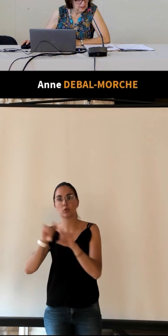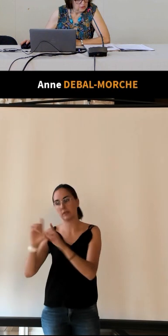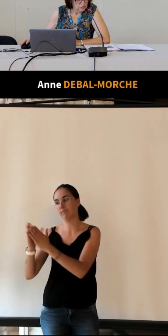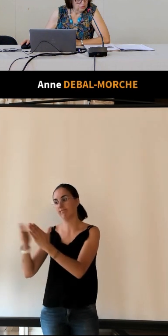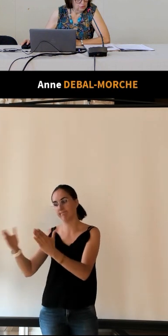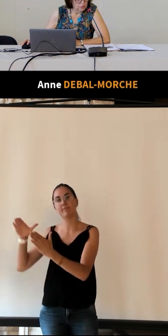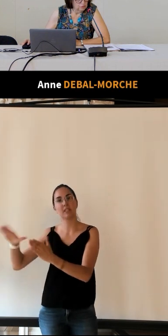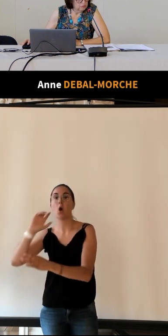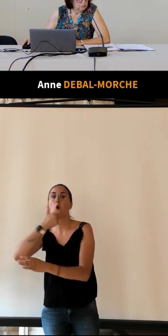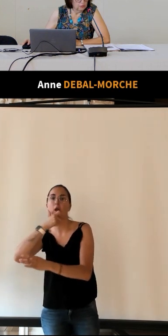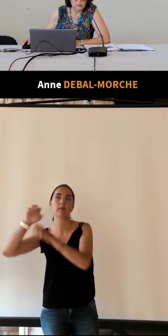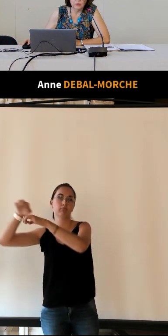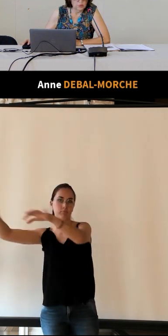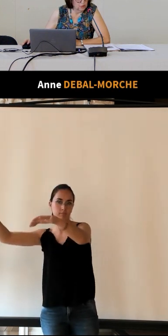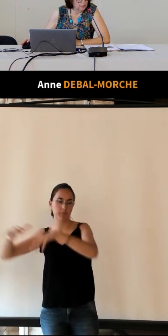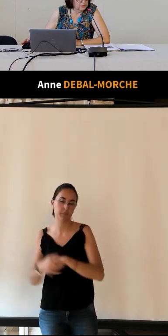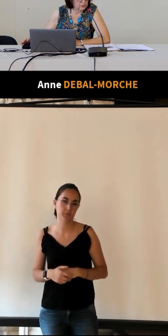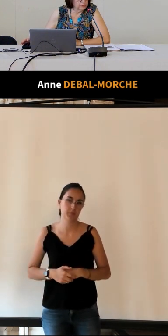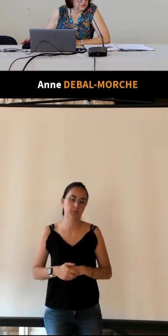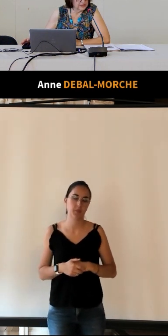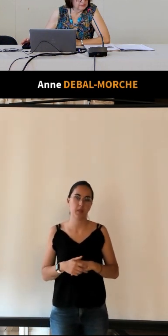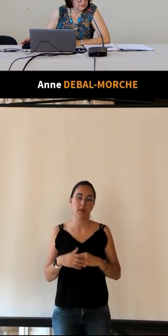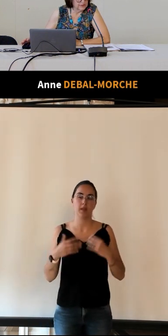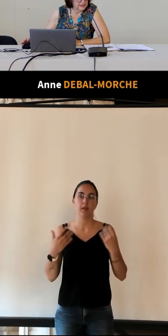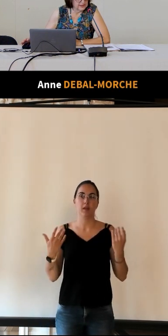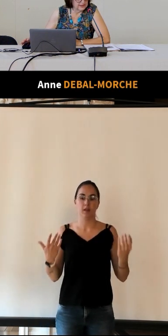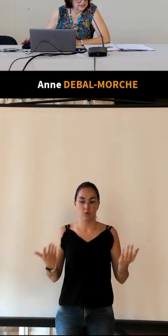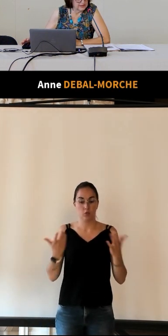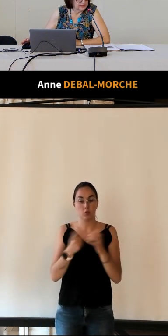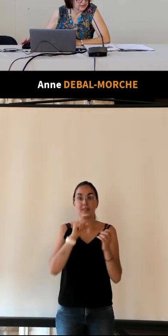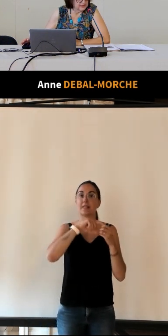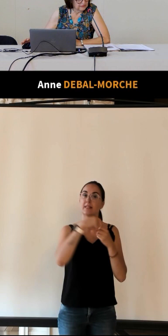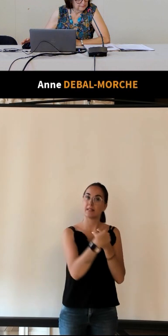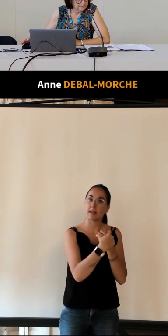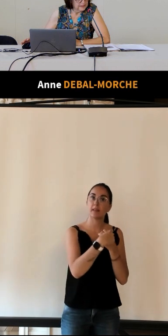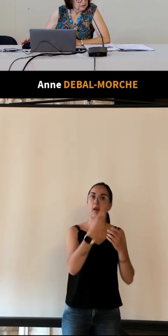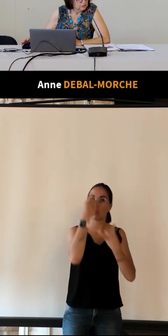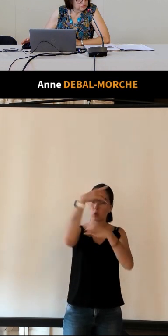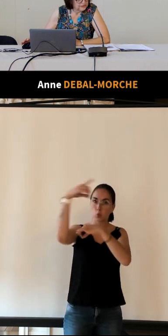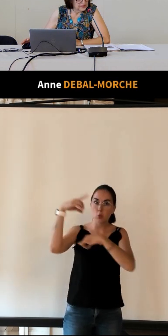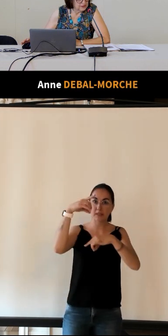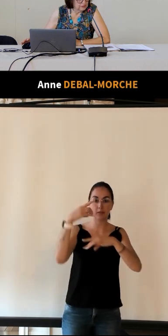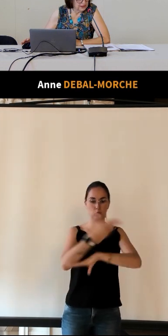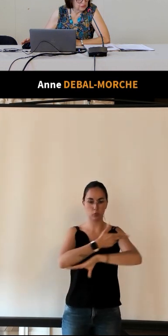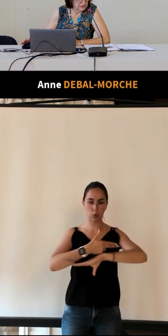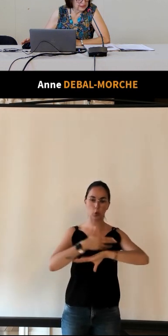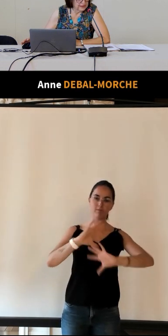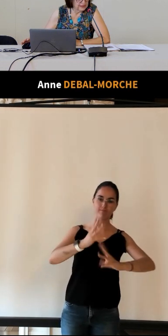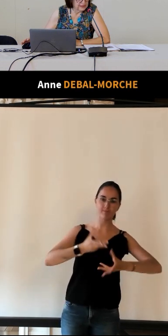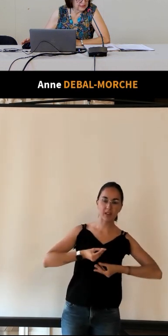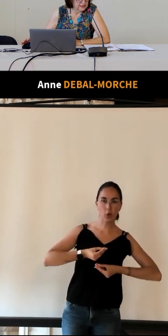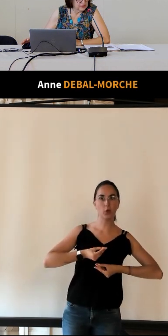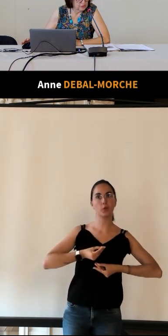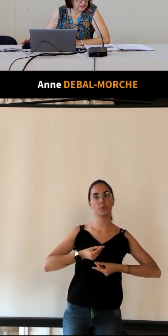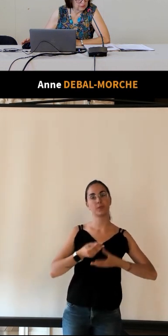au donc au bureau de renseignement du syndicat d'initiative tout visiteur de la Touraine